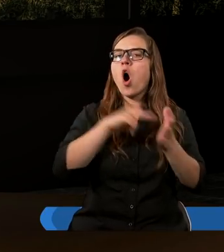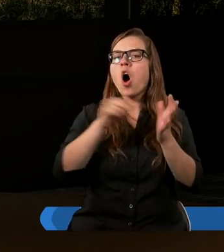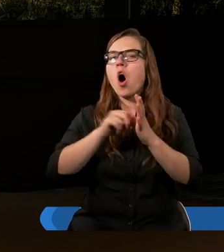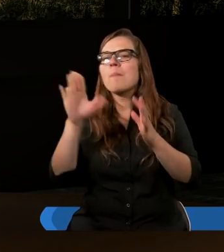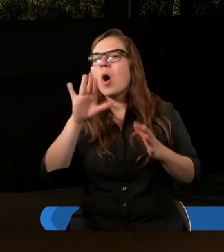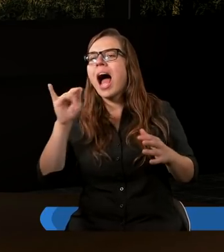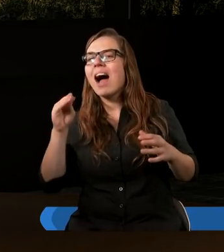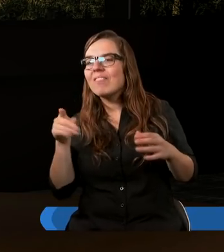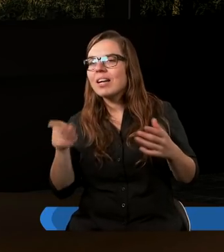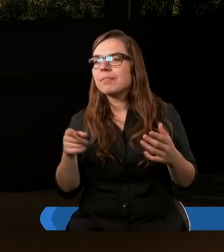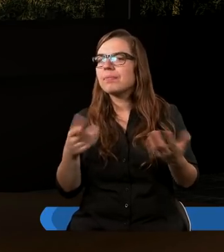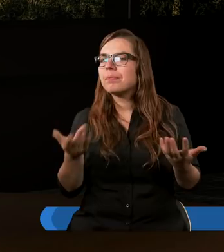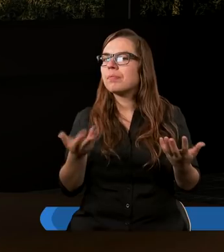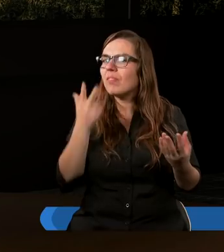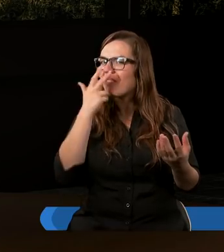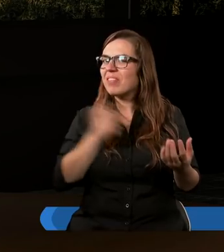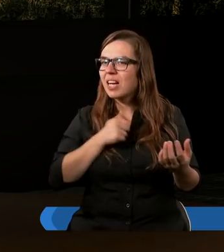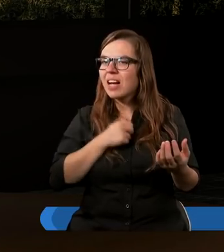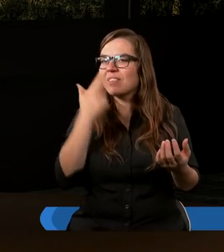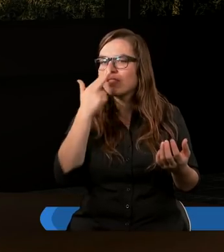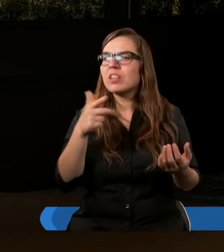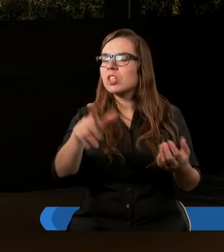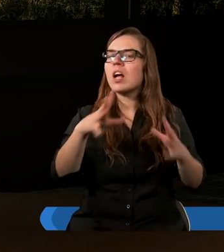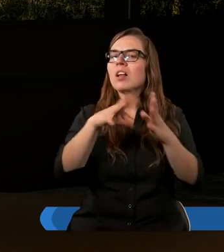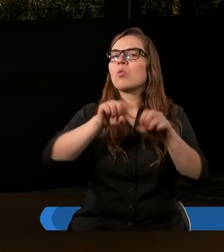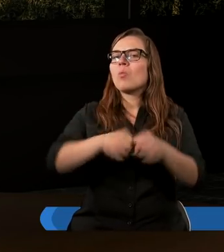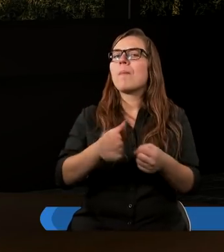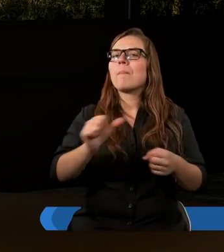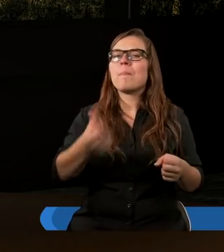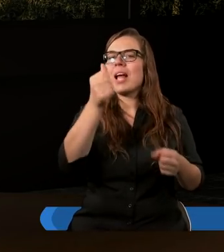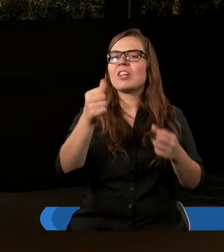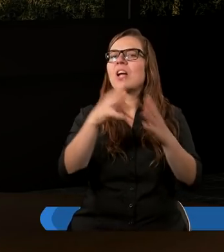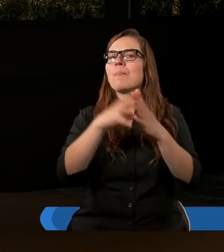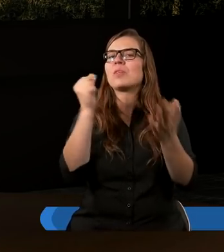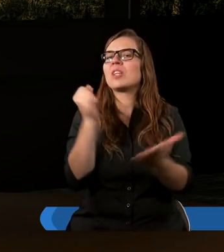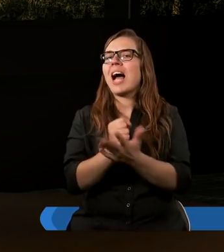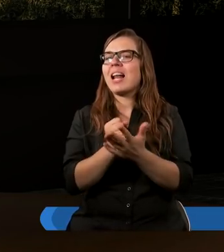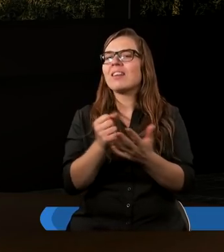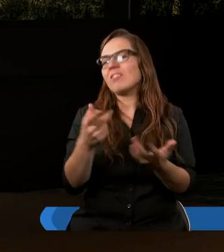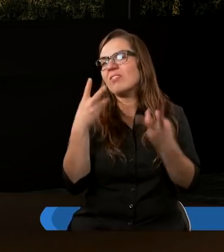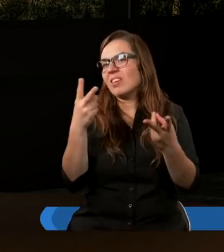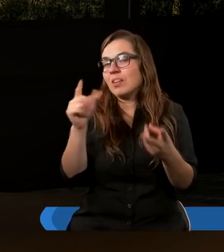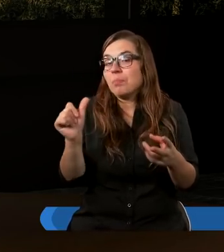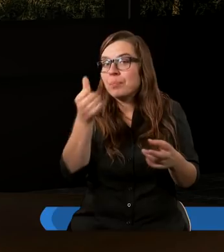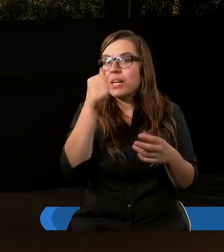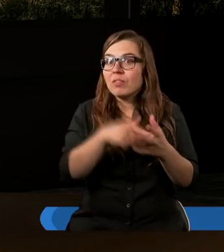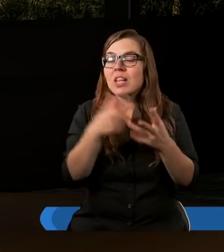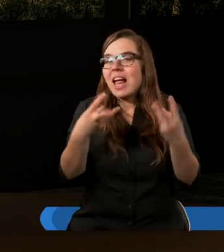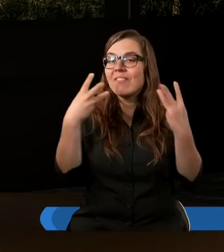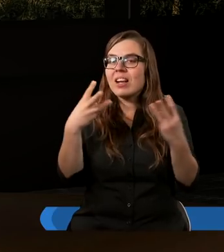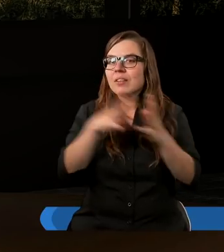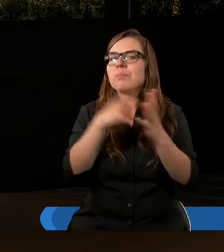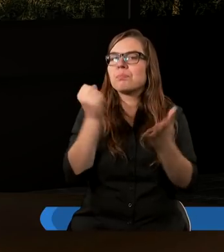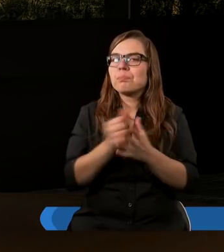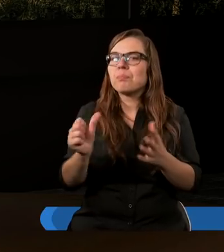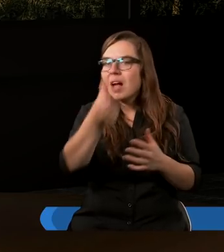Jachwę. W zasadzie widzimy to wyraźnie, że łamali pierwsze przykazanie, czyli najważniejsze przykazanie. Możemy powiedzieć, które przykazanie jest najważniejsze, ale to